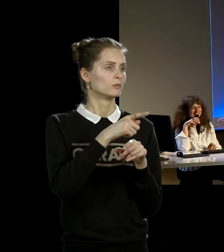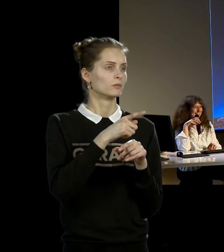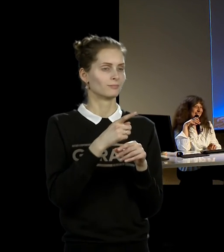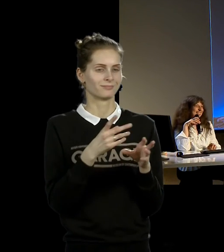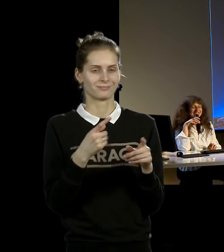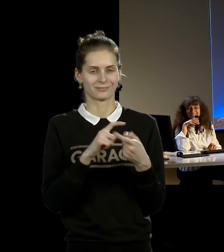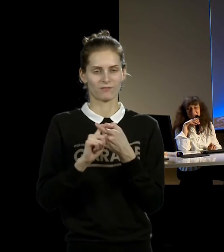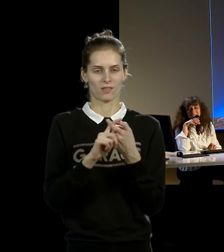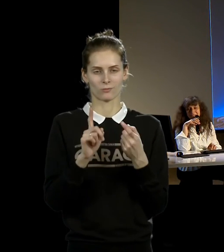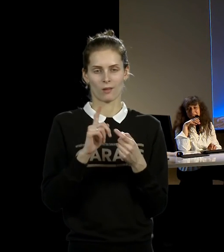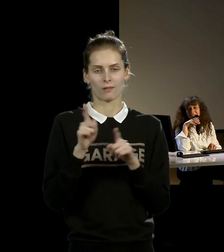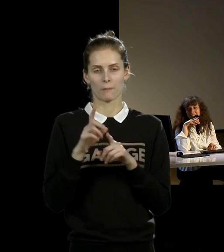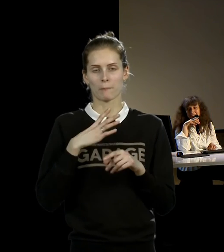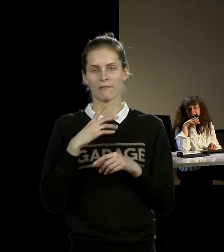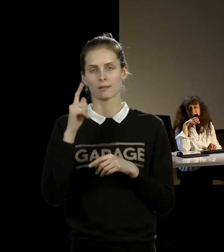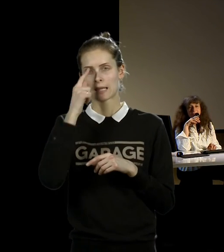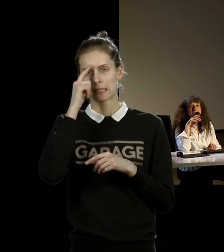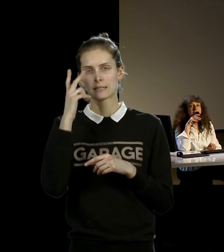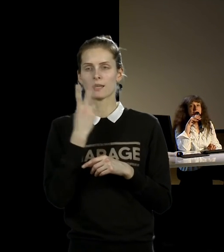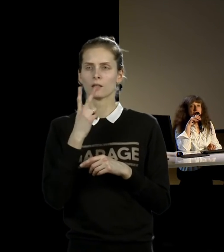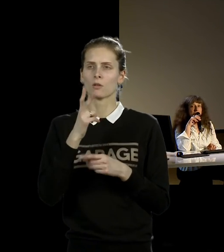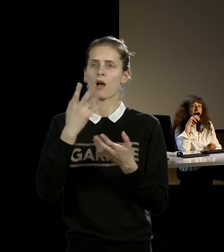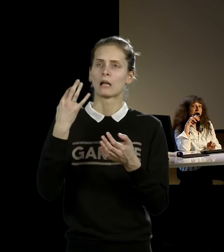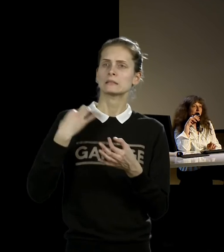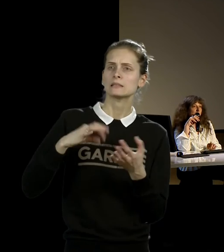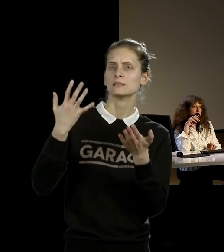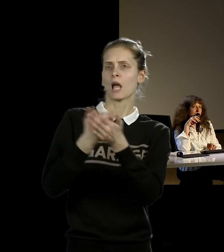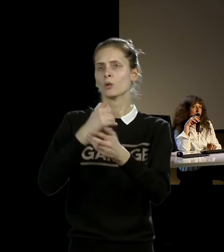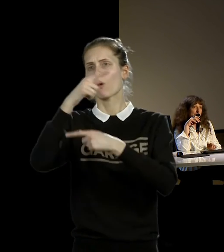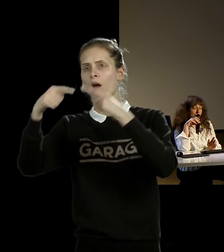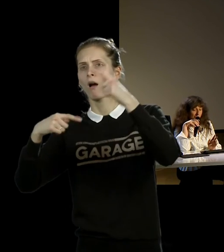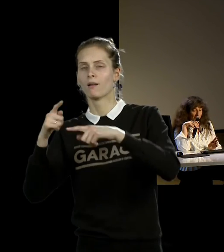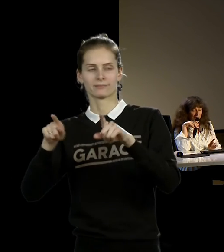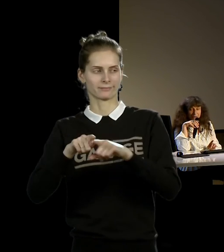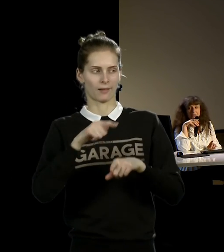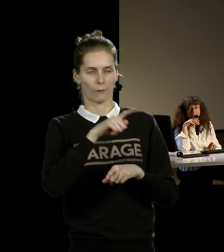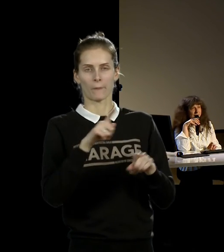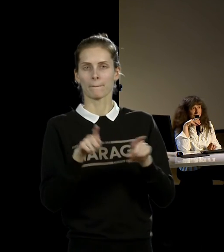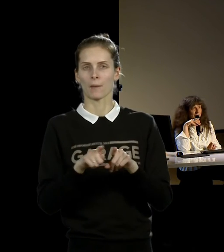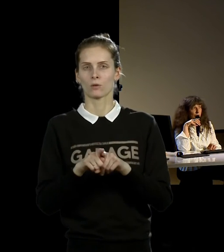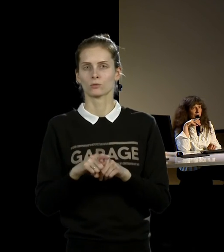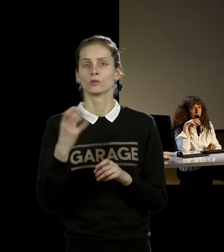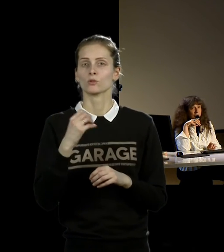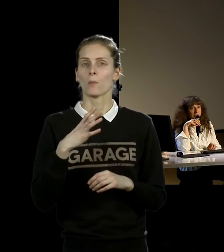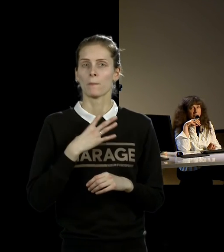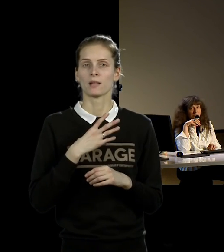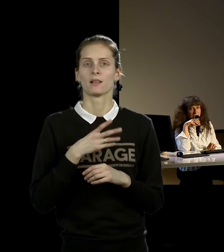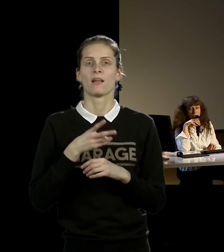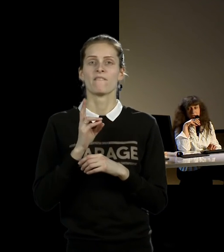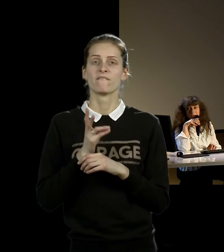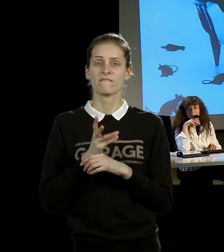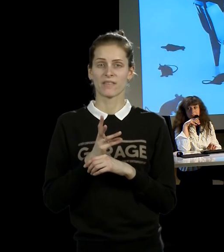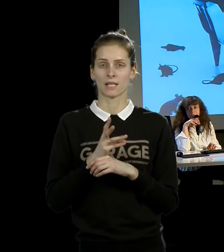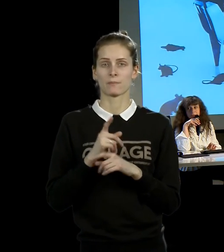которого она не знала. В общем, это невероятное что-то. Был фильм «Звезда», для которого она,